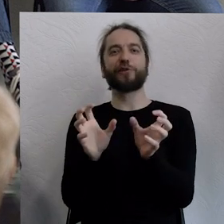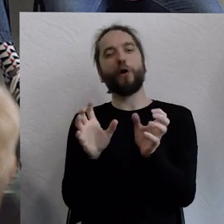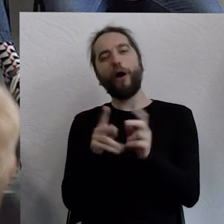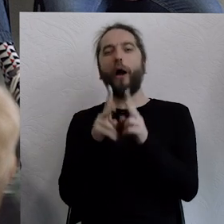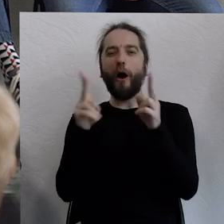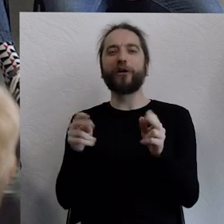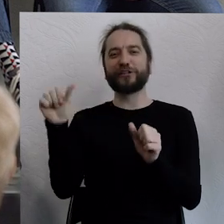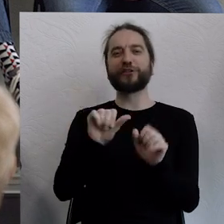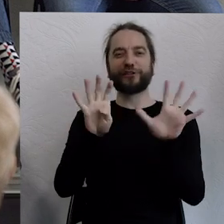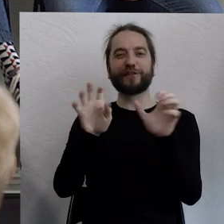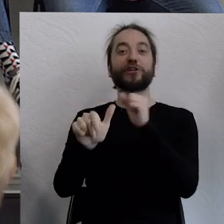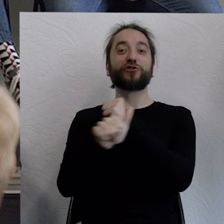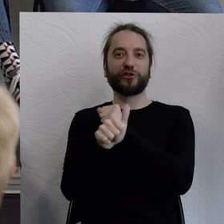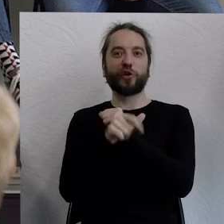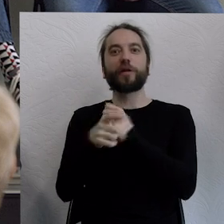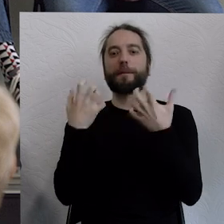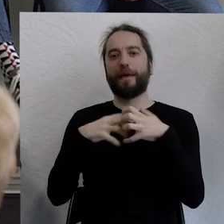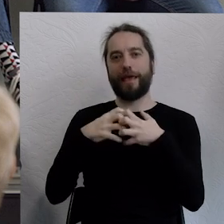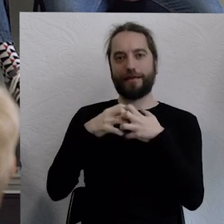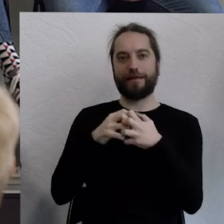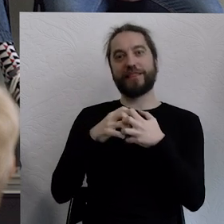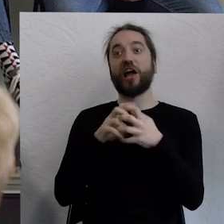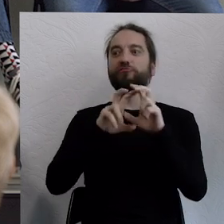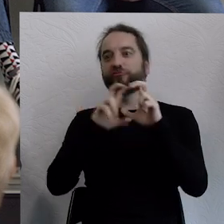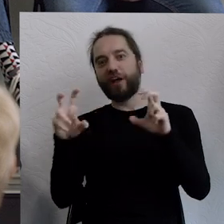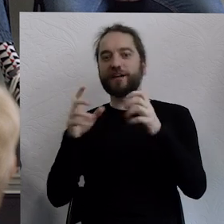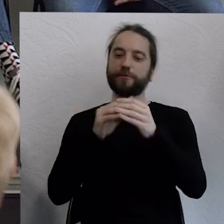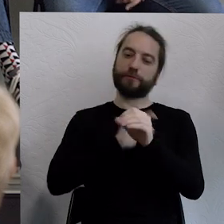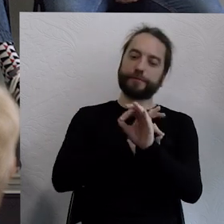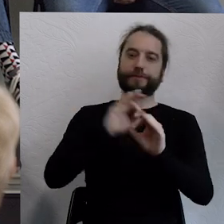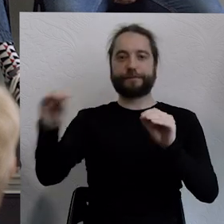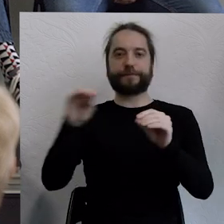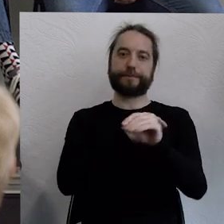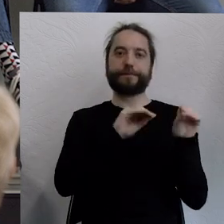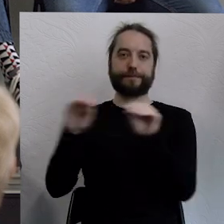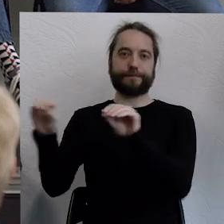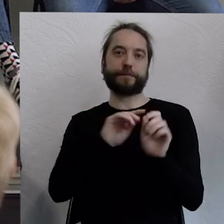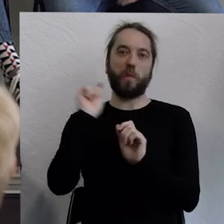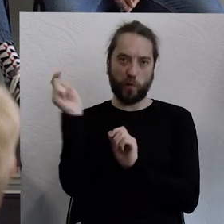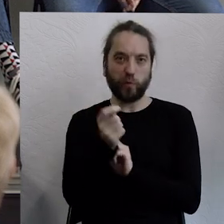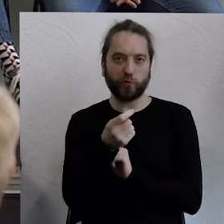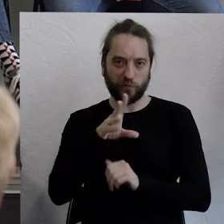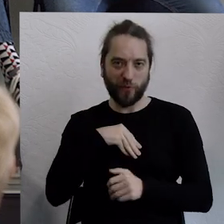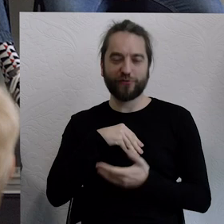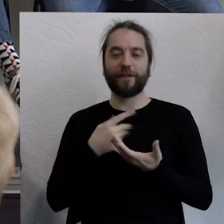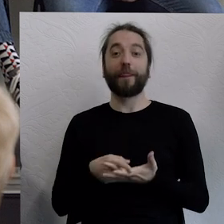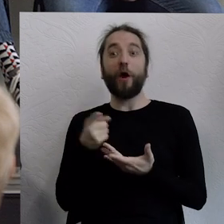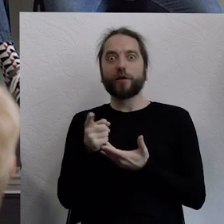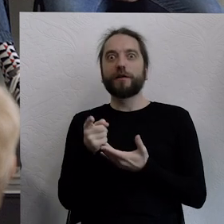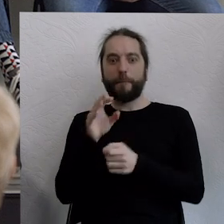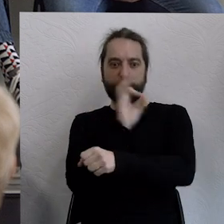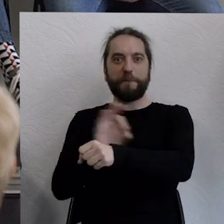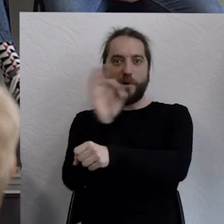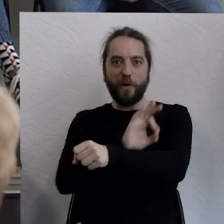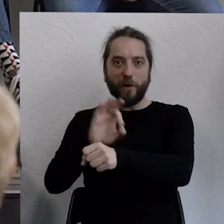Jest to wehikuł czasu, który został stworzony przez naszych przyjaciół z Syfon Studio, którzy zaprojektowali dla nas tą wielką